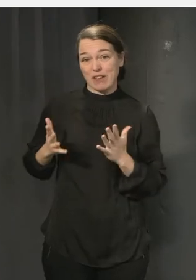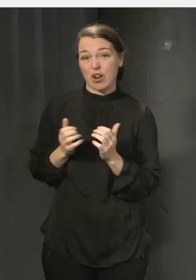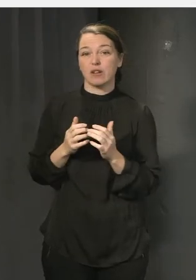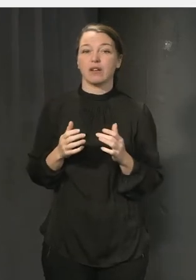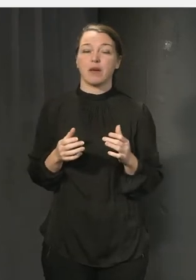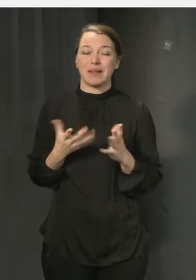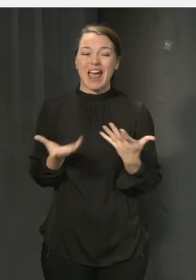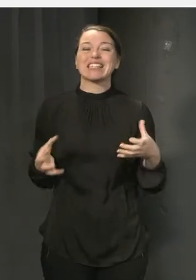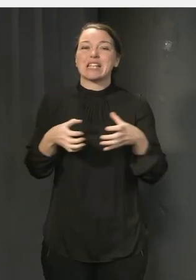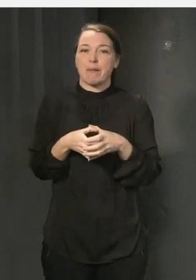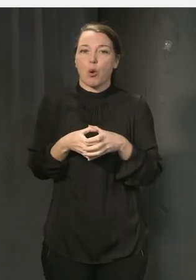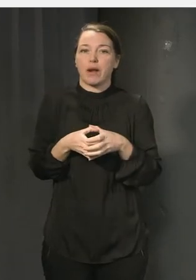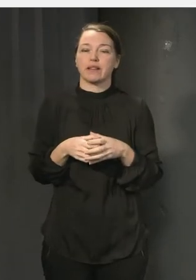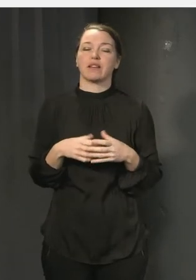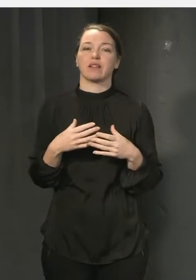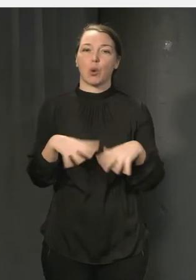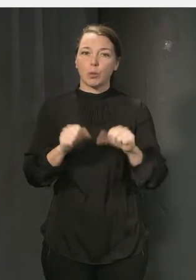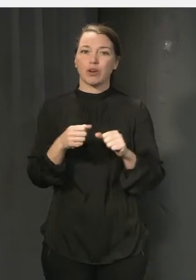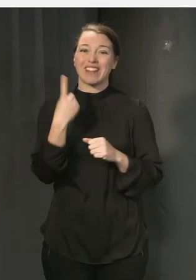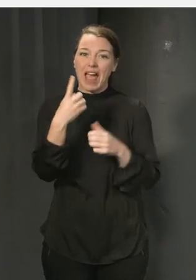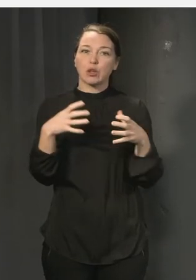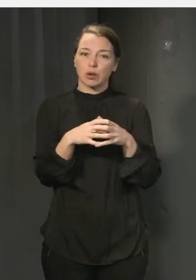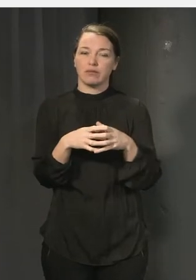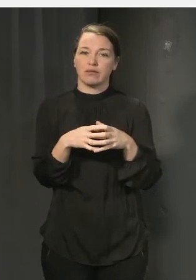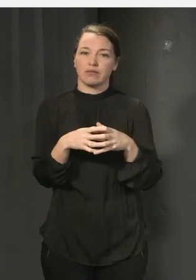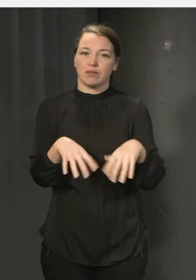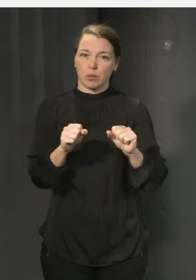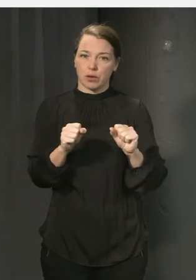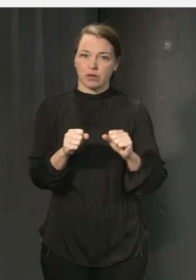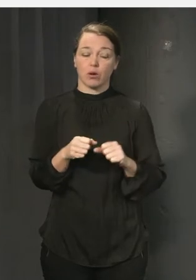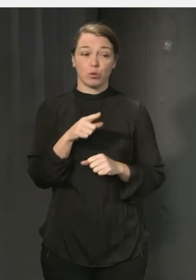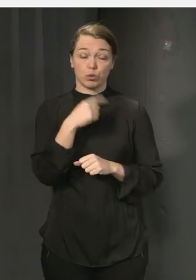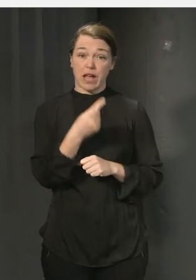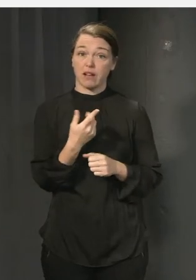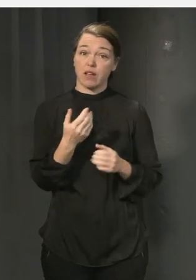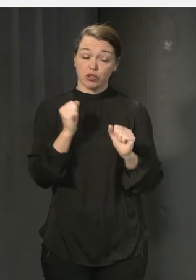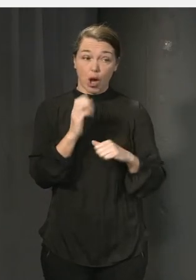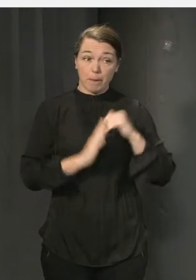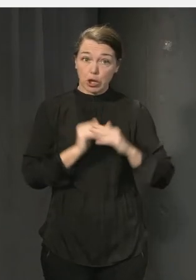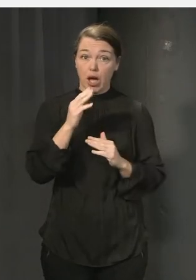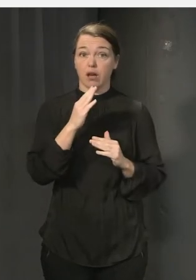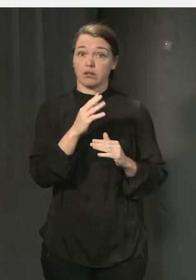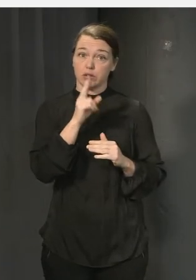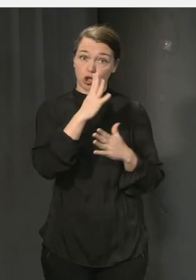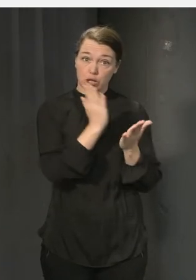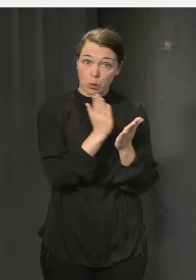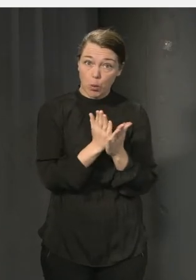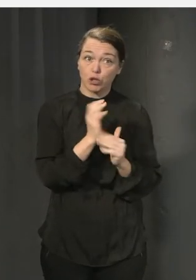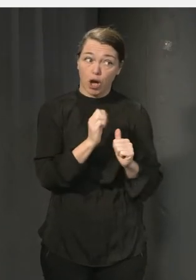uppdrag. Men det du säger här, många skolor ska ju byggas. Och många skolor är gamla och behöver